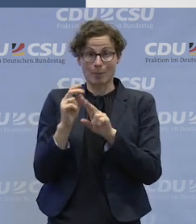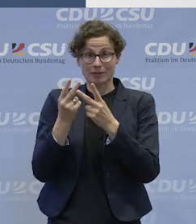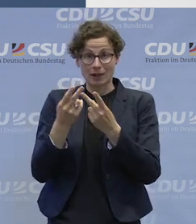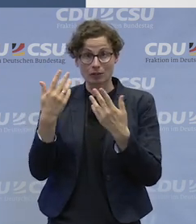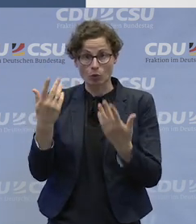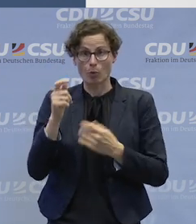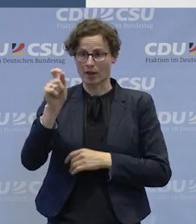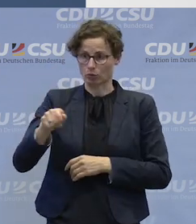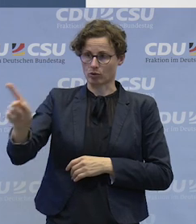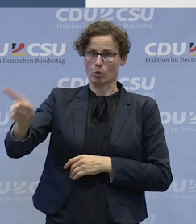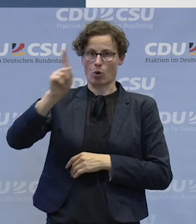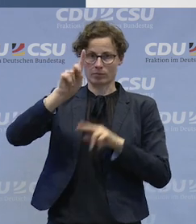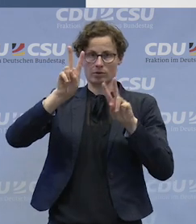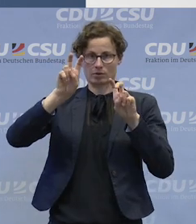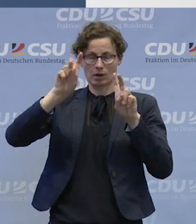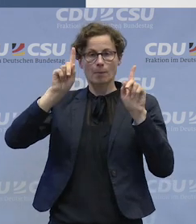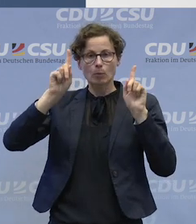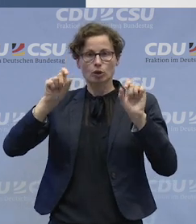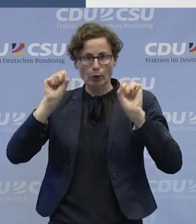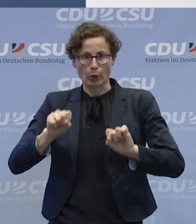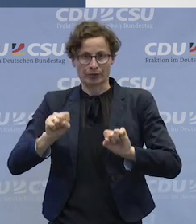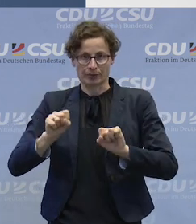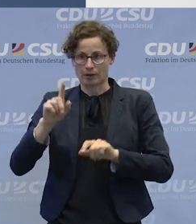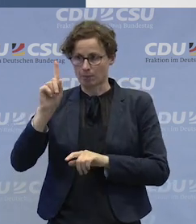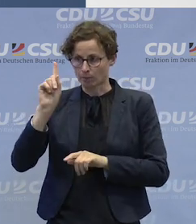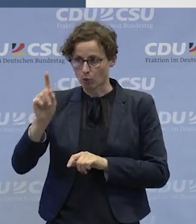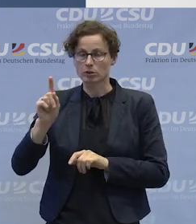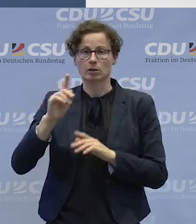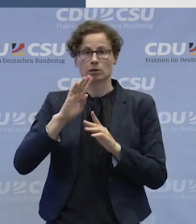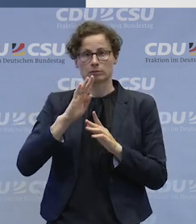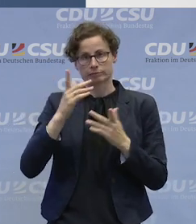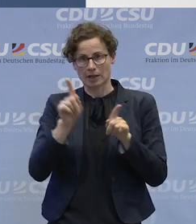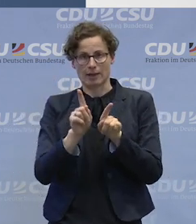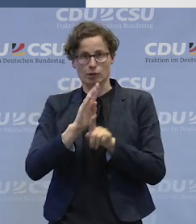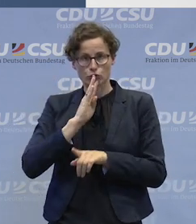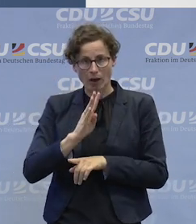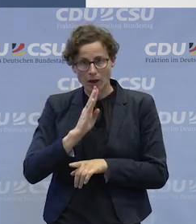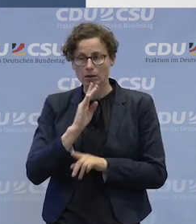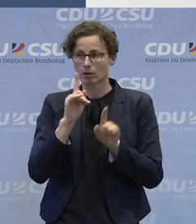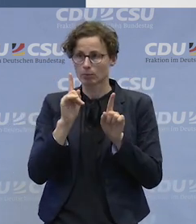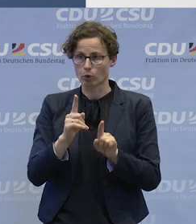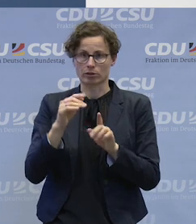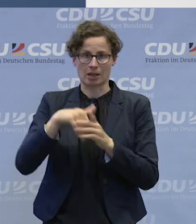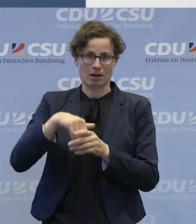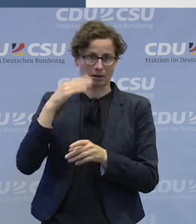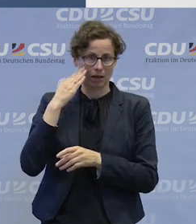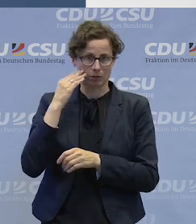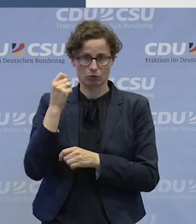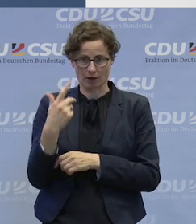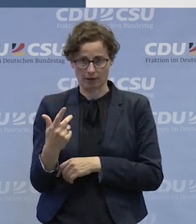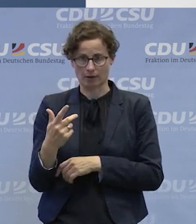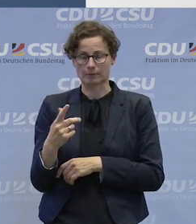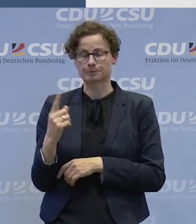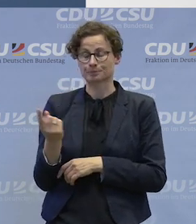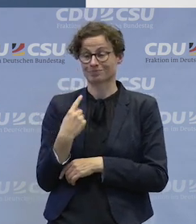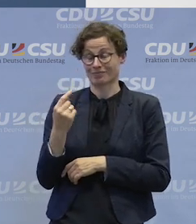Inhalte darstellen können, die sie gemacht haben, die sie einordnen können. Unserer Erfahrung nach ist es so, dass es eh schon eine